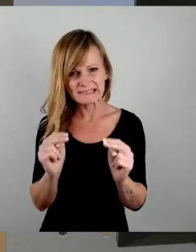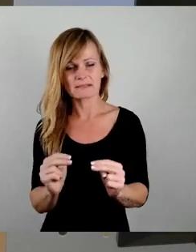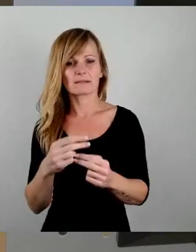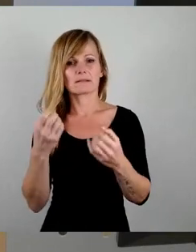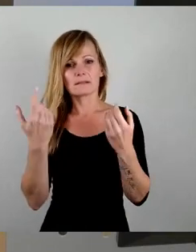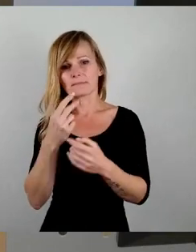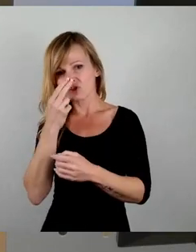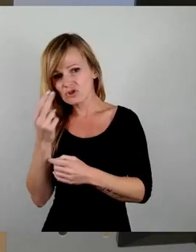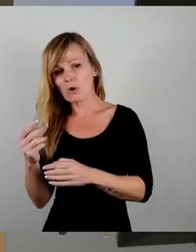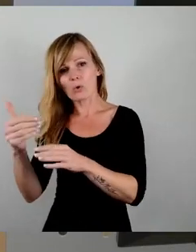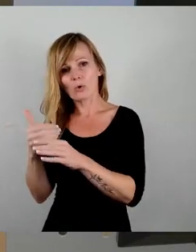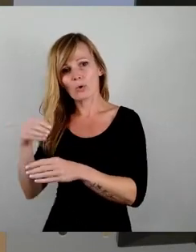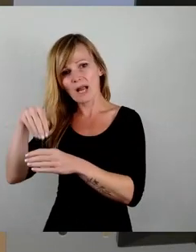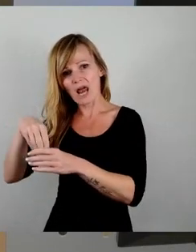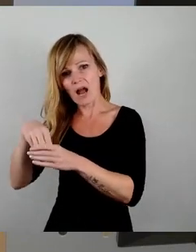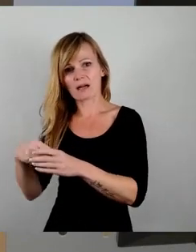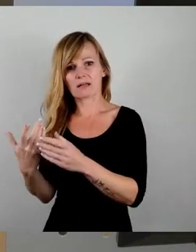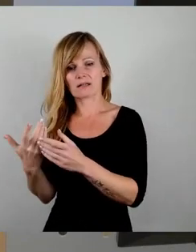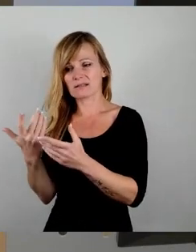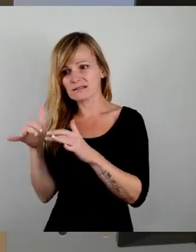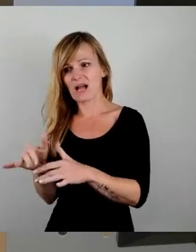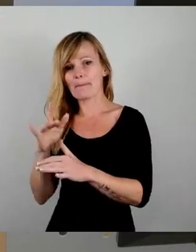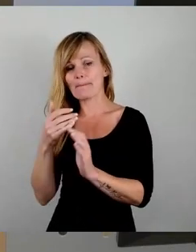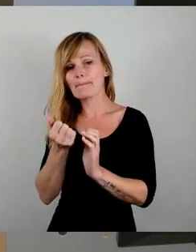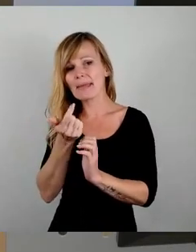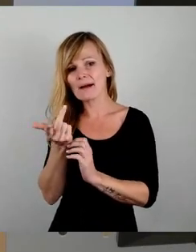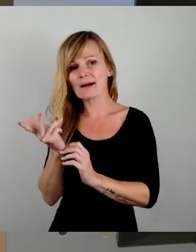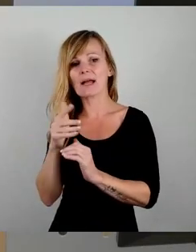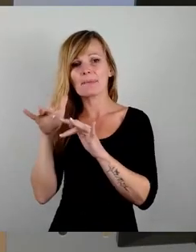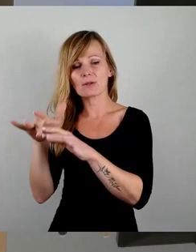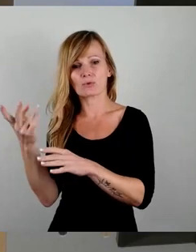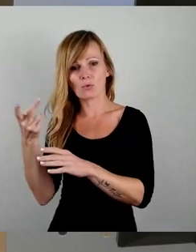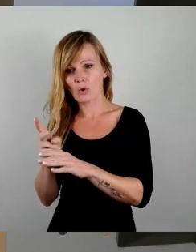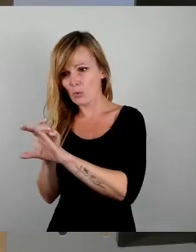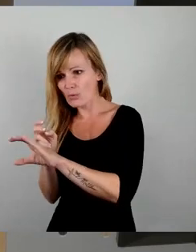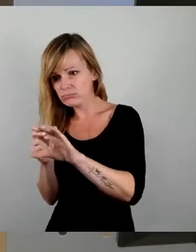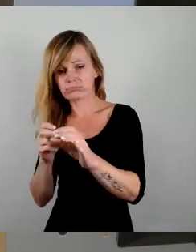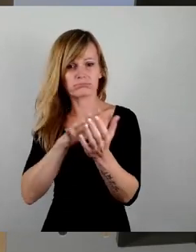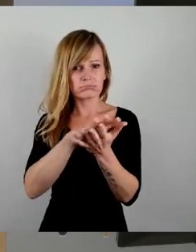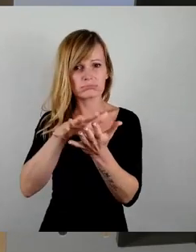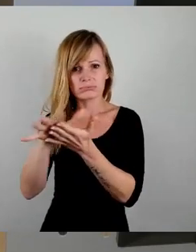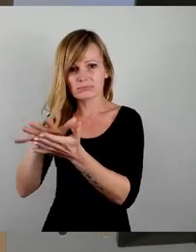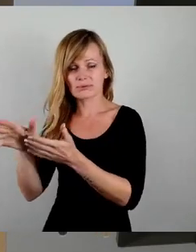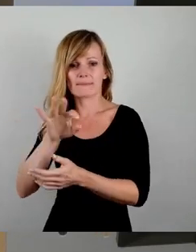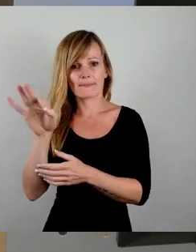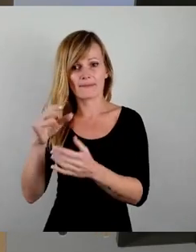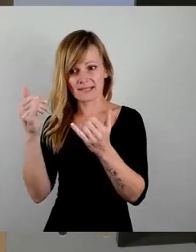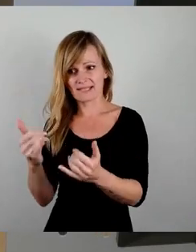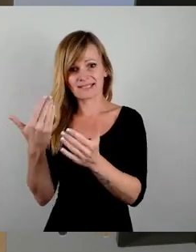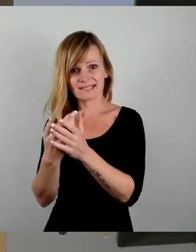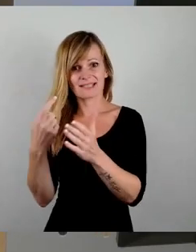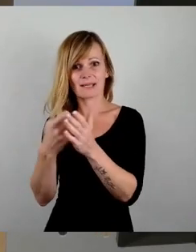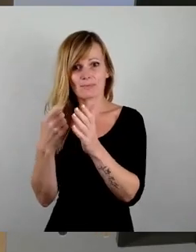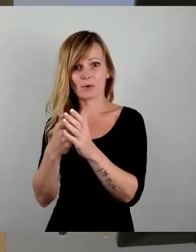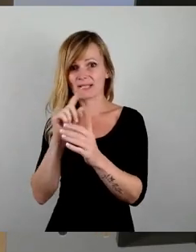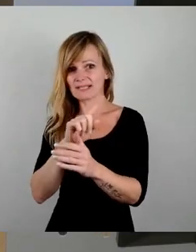Unternehmens gegriffen. Mehrere Millionen Euro werden dafür ausgegeben, dass jetzt eben die Gebühren nicht eins zu